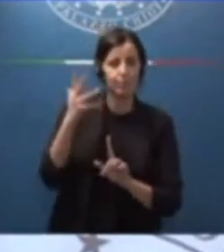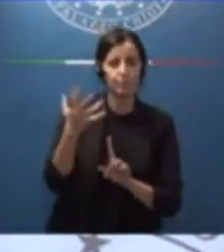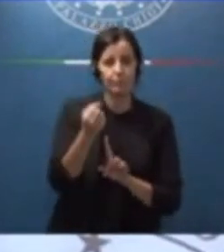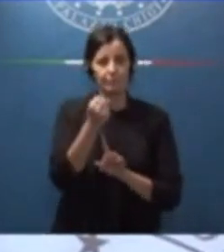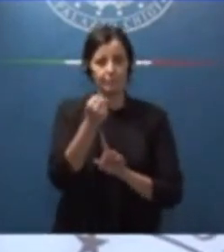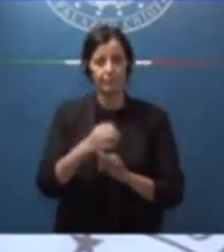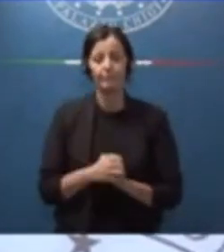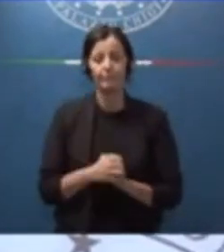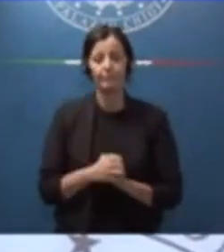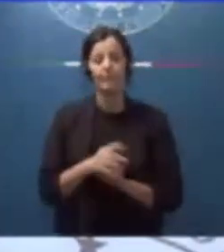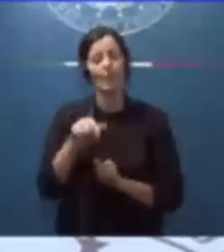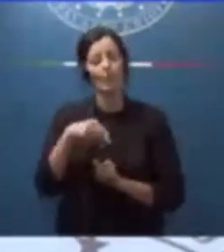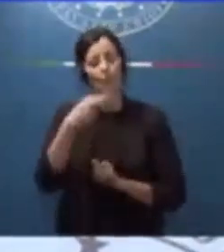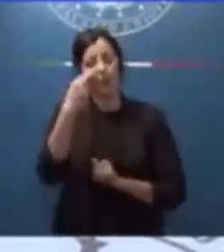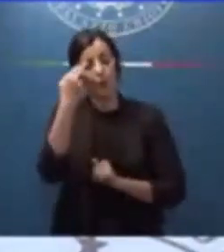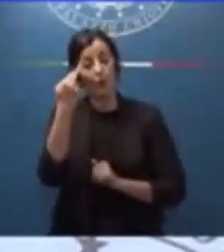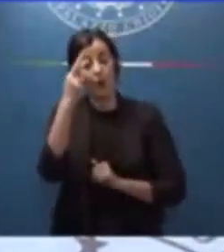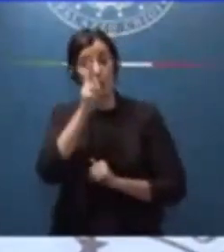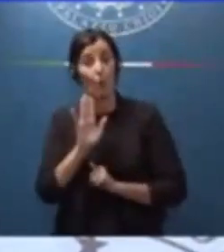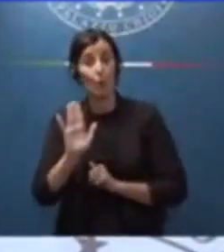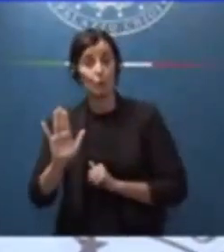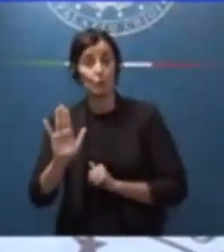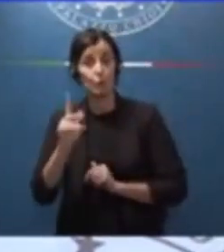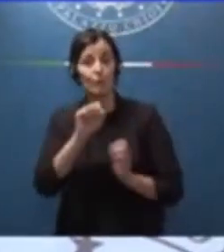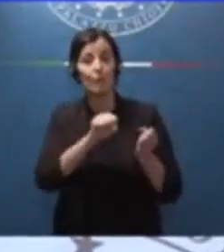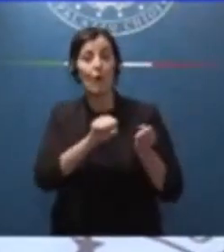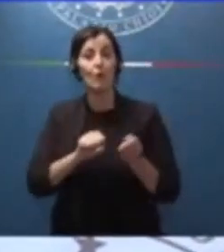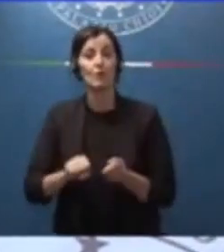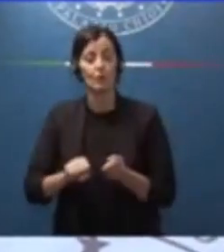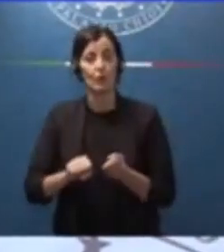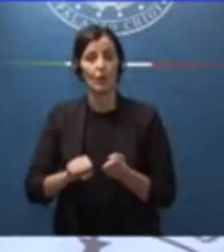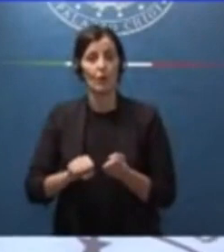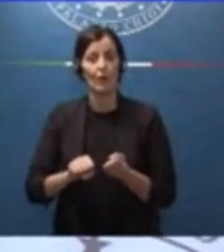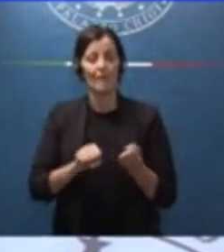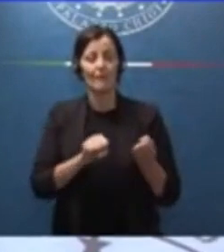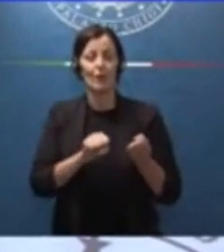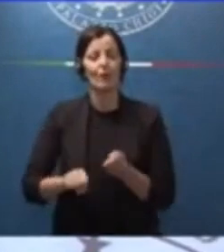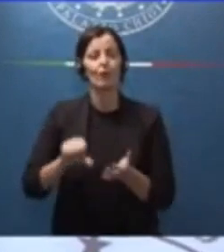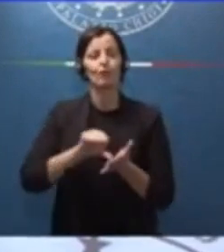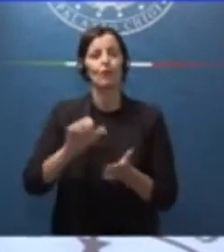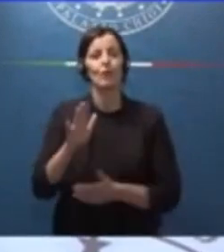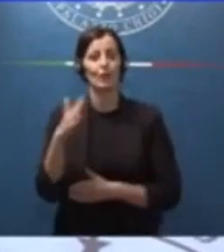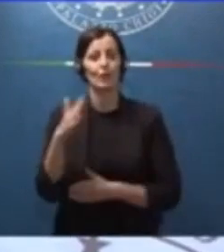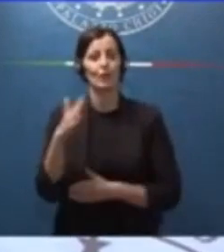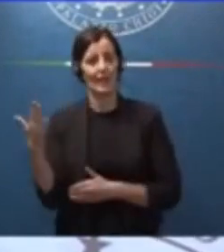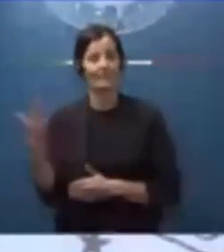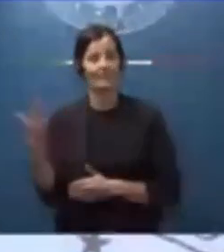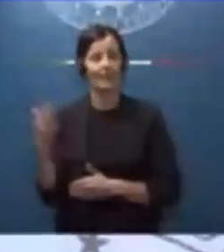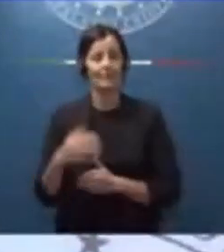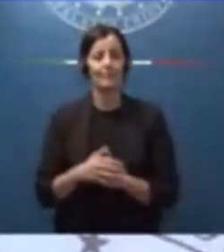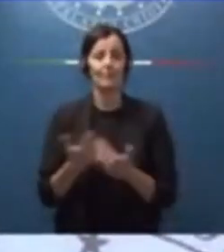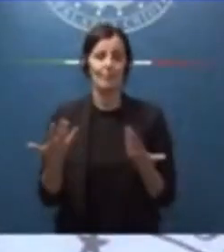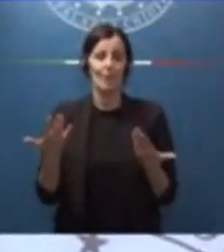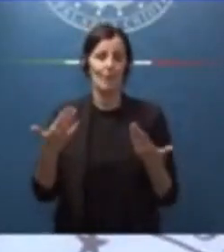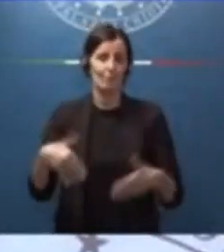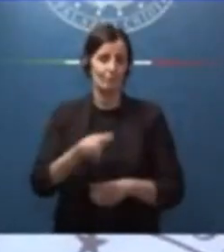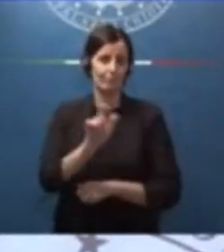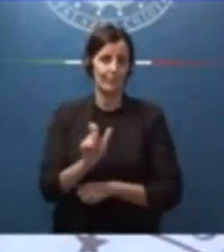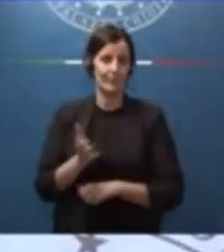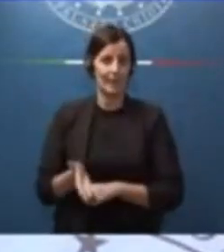è stato ricordato il suo ruolo di fondatore del centrodestra nel nostro Paese